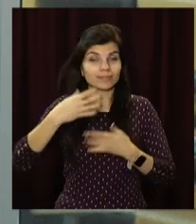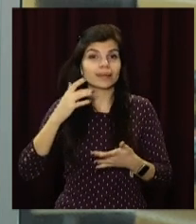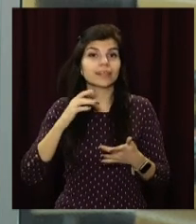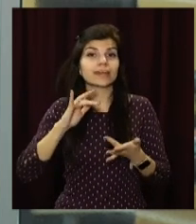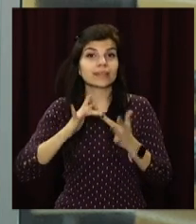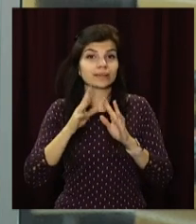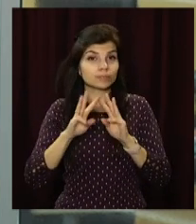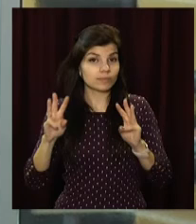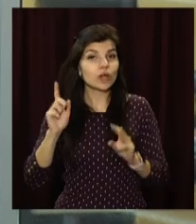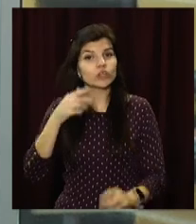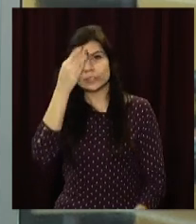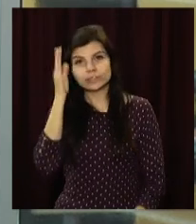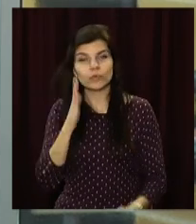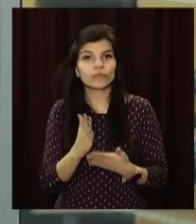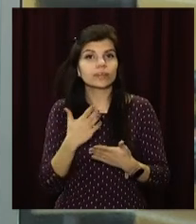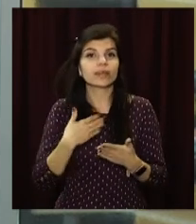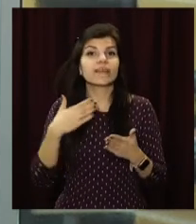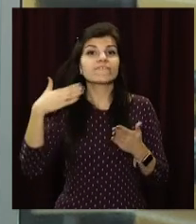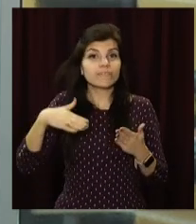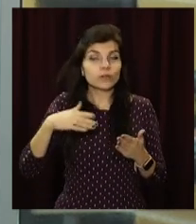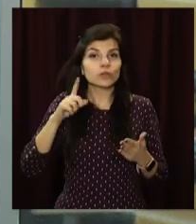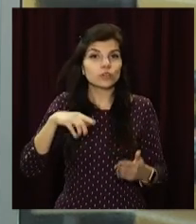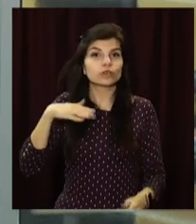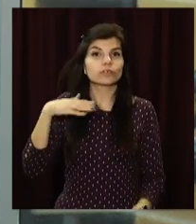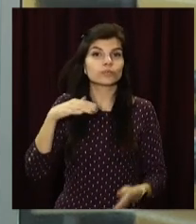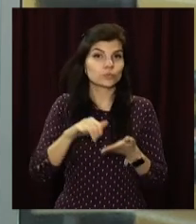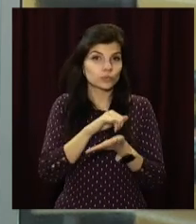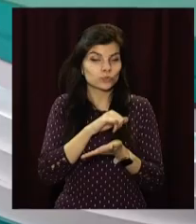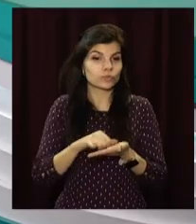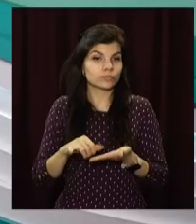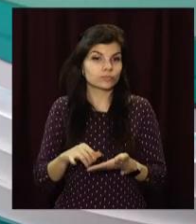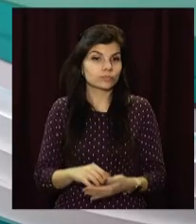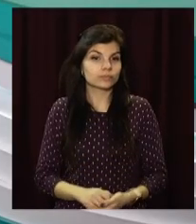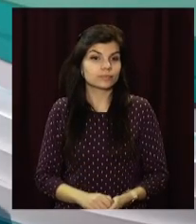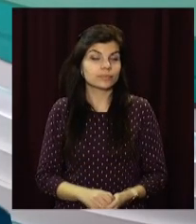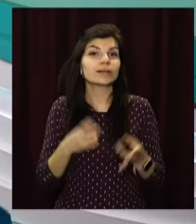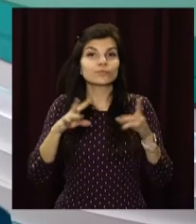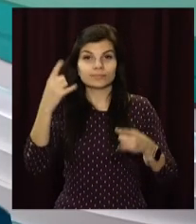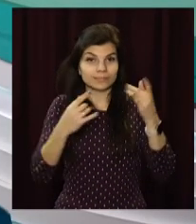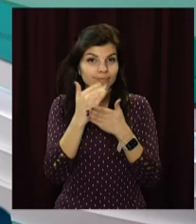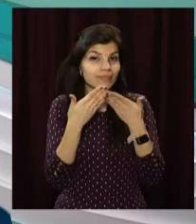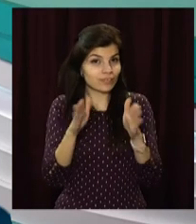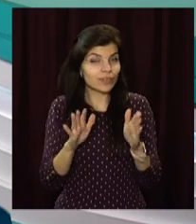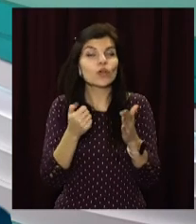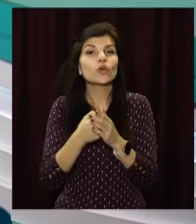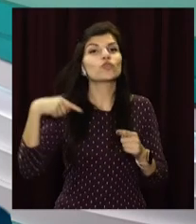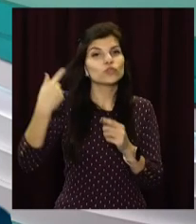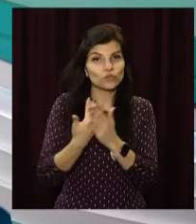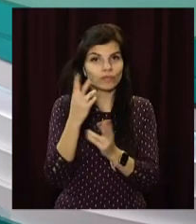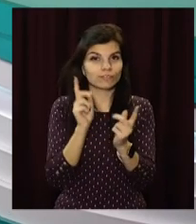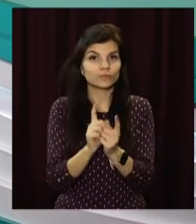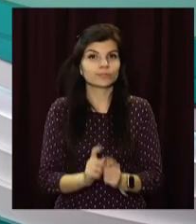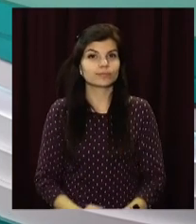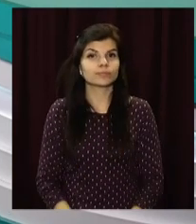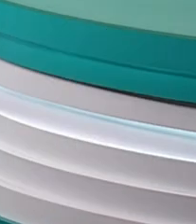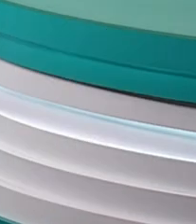.media. Не забувайте про сюжети в соціальних мережах і на нашому ютуб-каналі. Залишайтеся з відкритим і до нових зустрічей в ефірі.